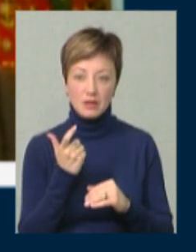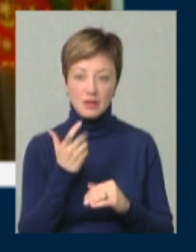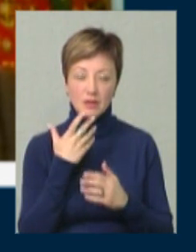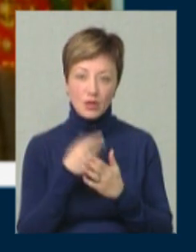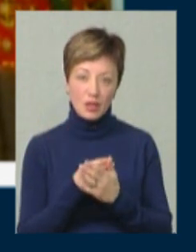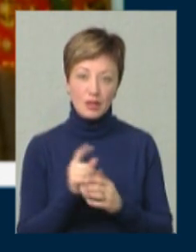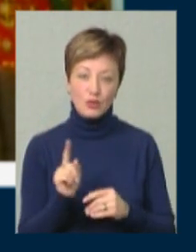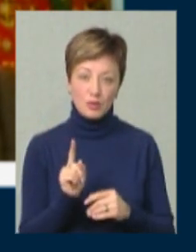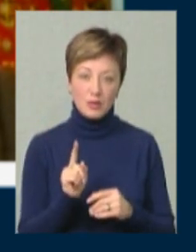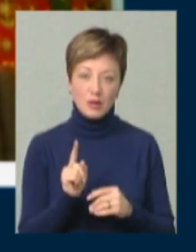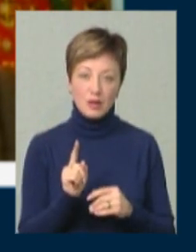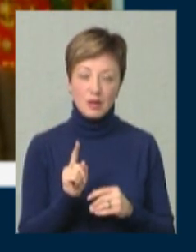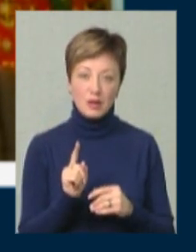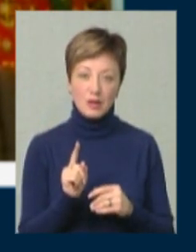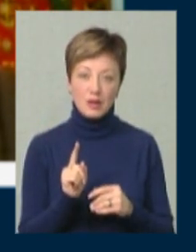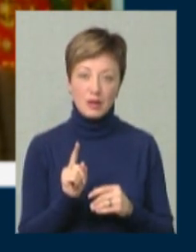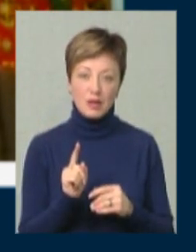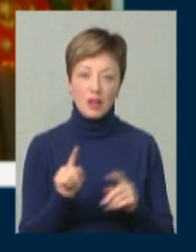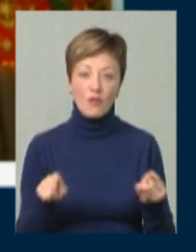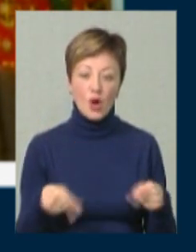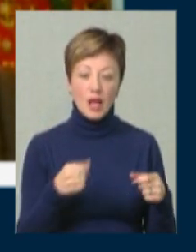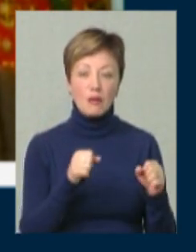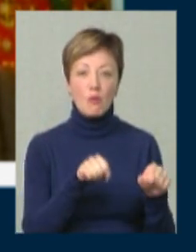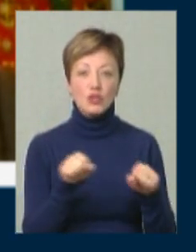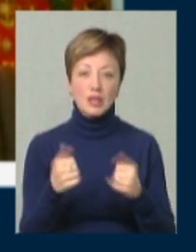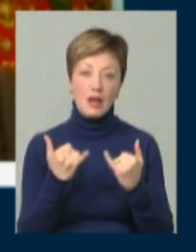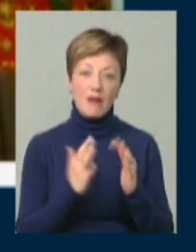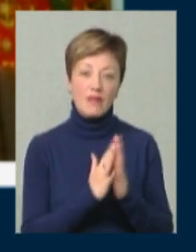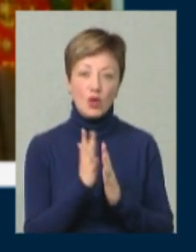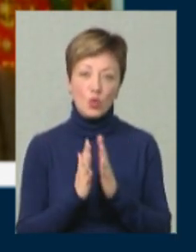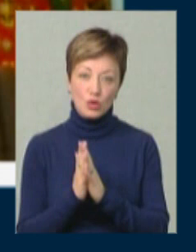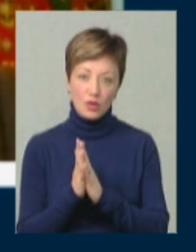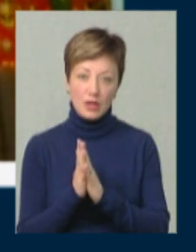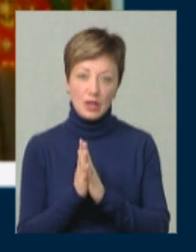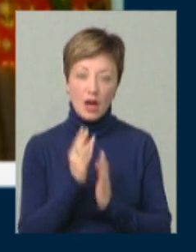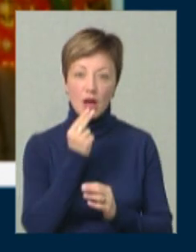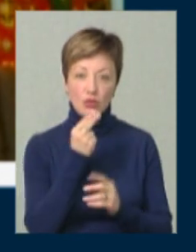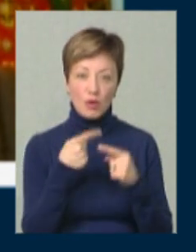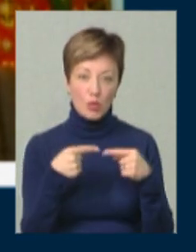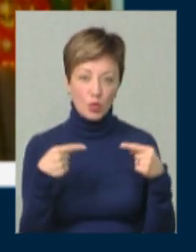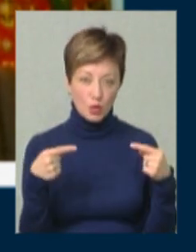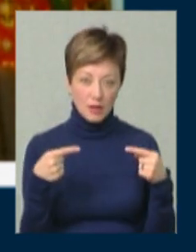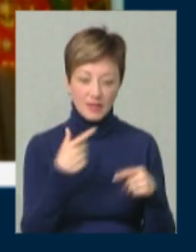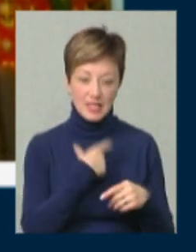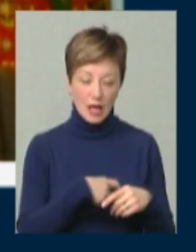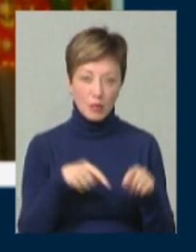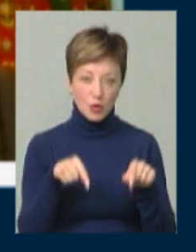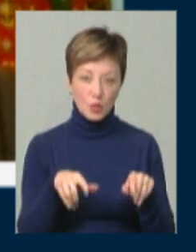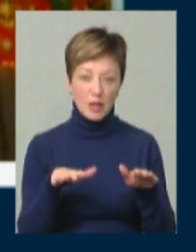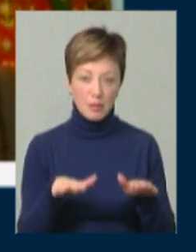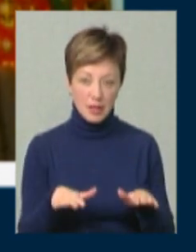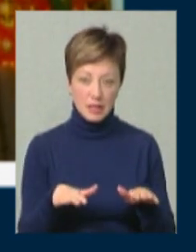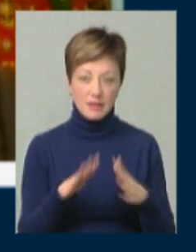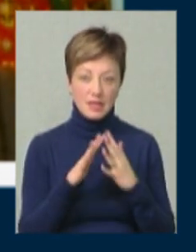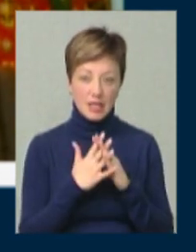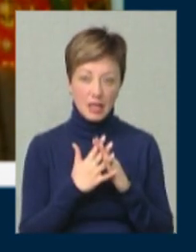творити можливості для вирощування харчових продуктів в себе тут, на місті,